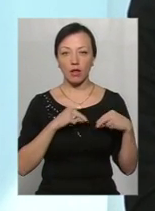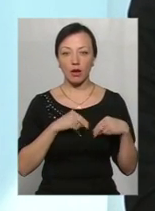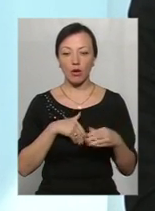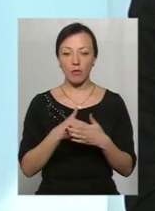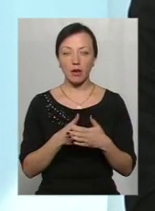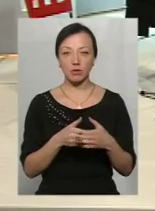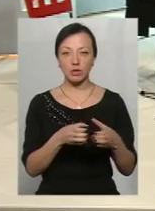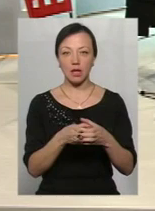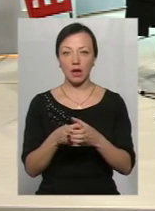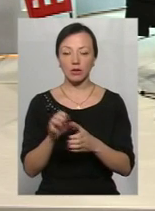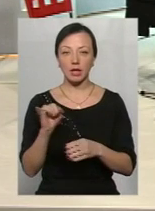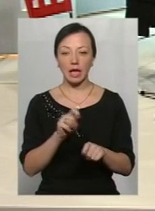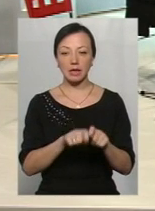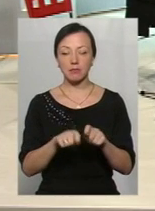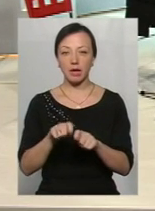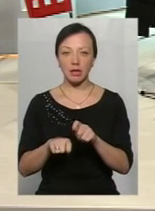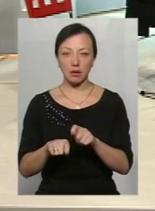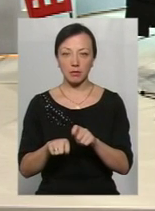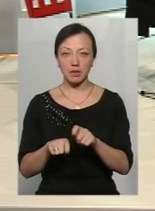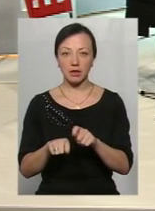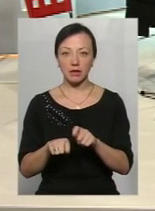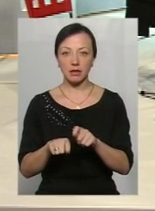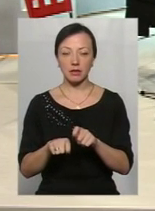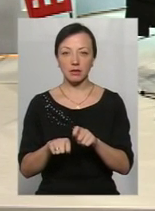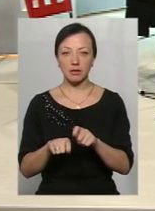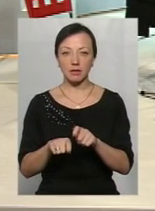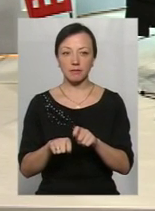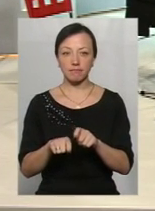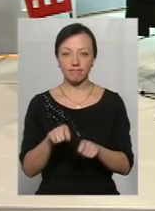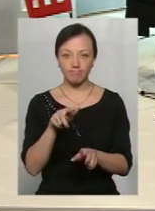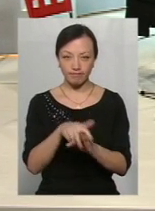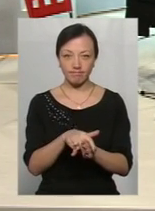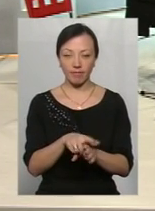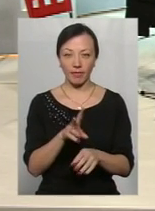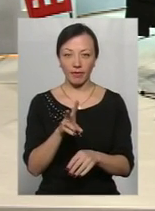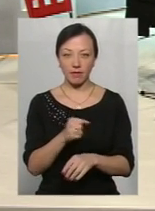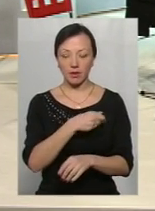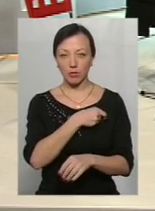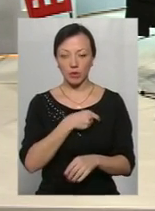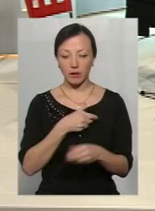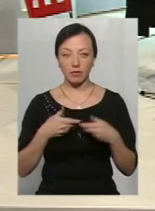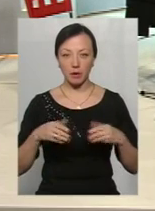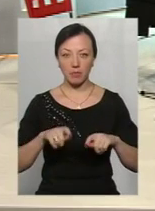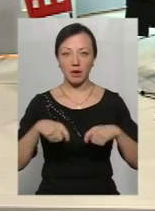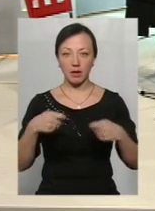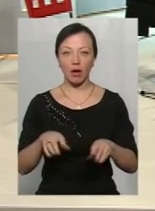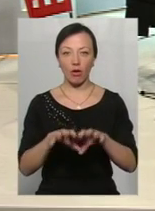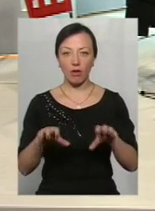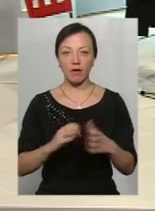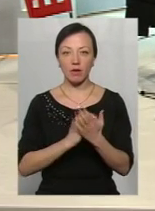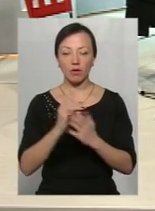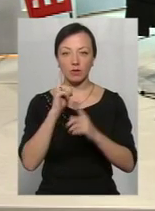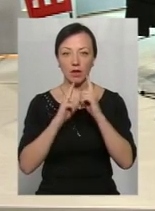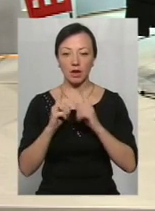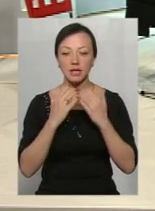сектору і експертами тиснемо на депутатів. Ми передали голові Верховної Ради звернення